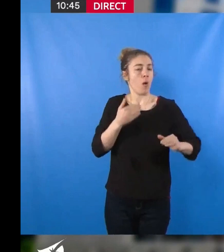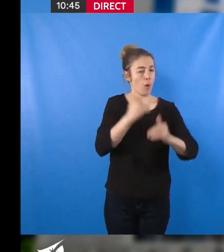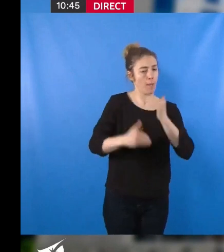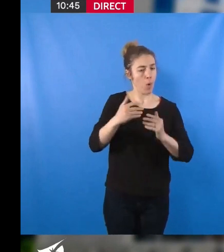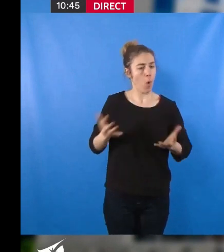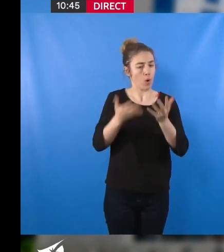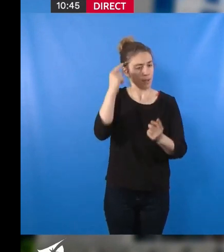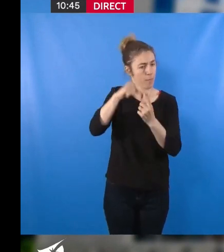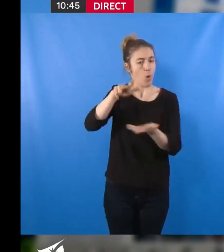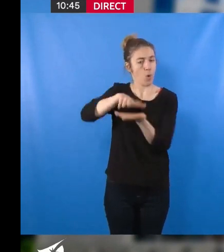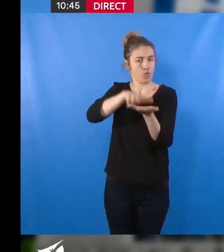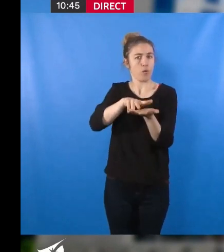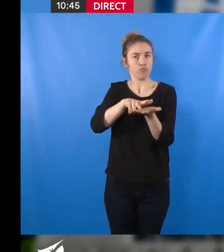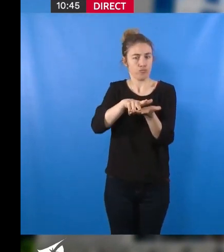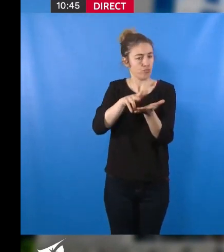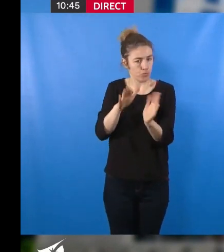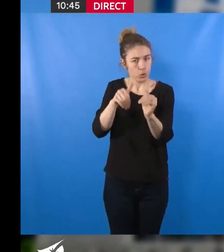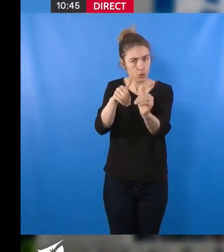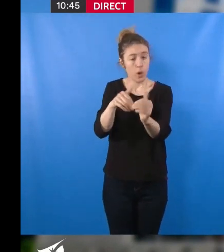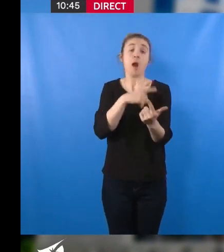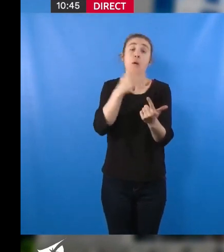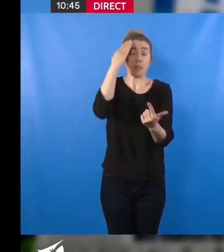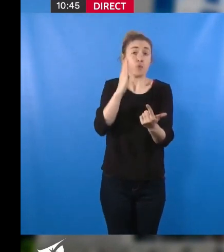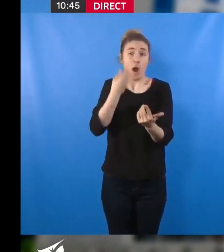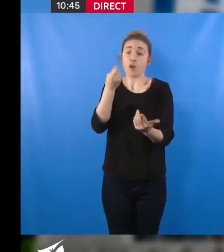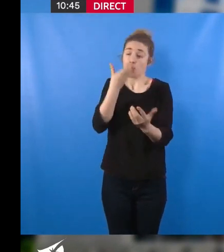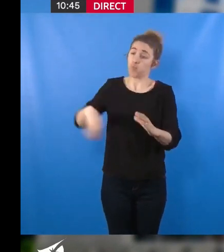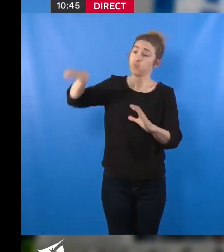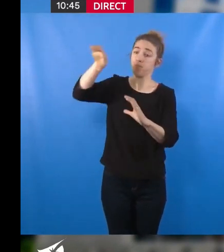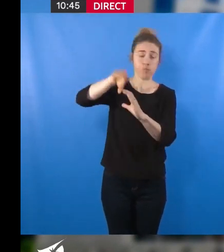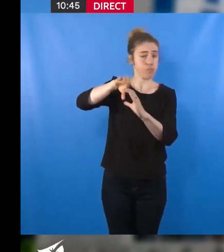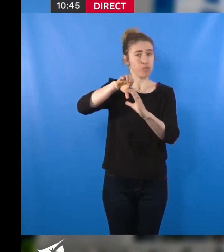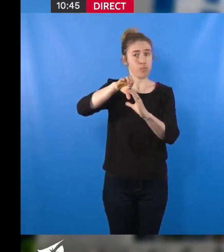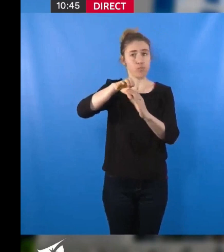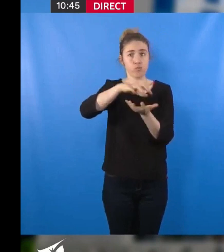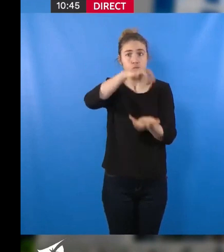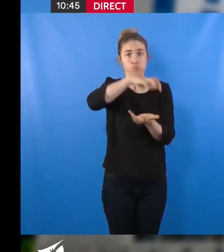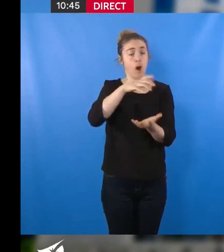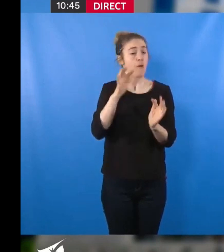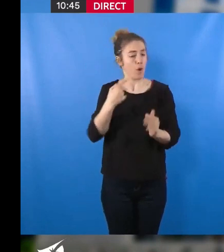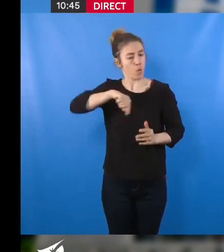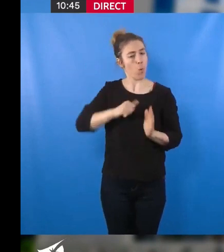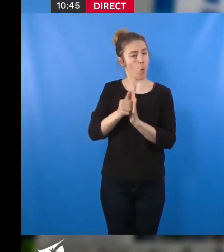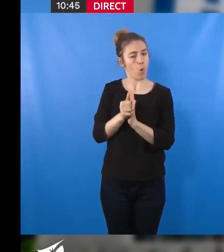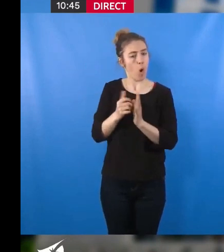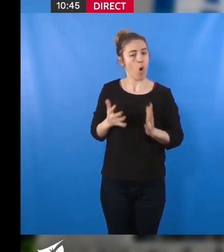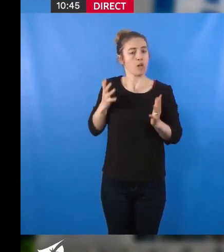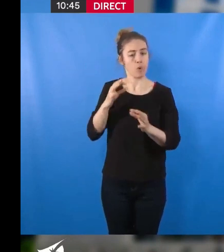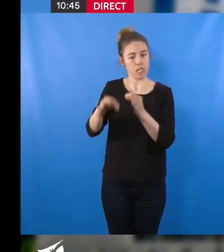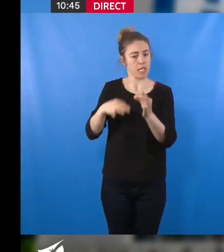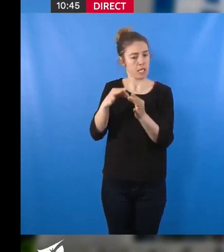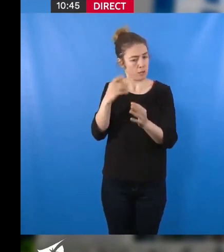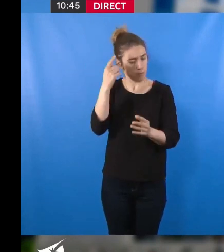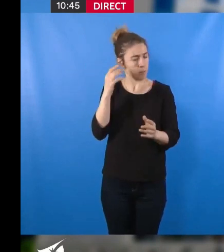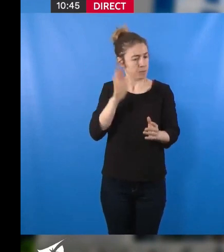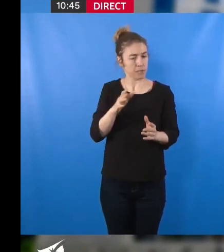le logement et si besoin, d'abonder l'enveloppe dédiée et assumer le rôle contracyclique de nos politiques publiques dans